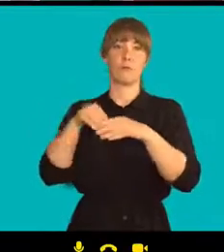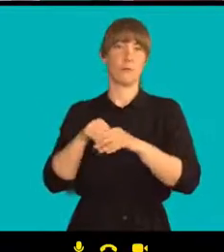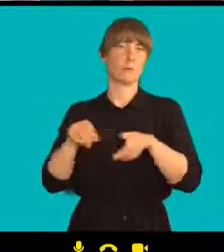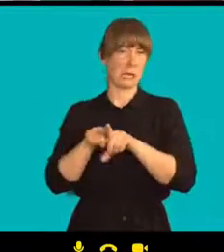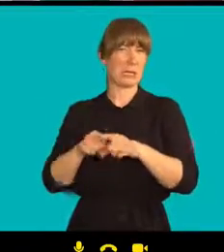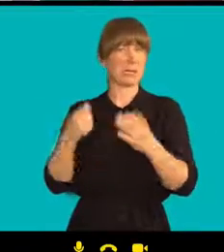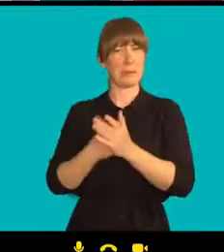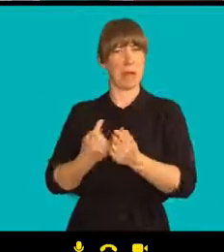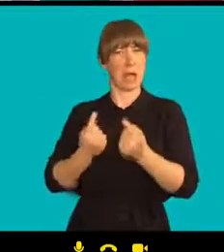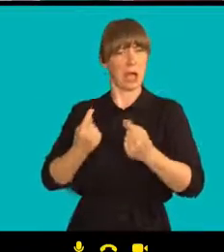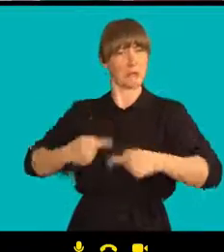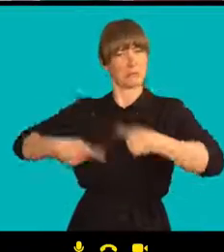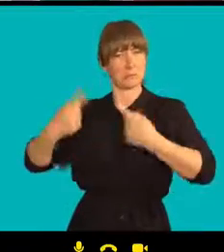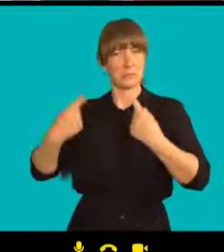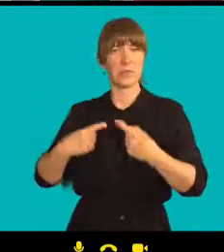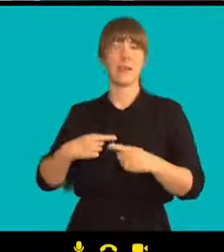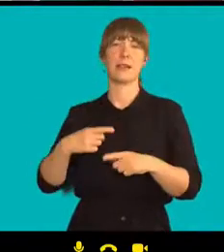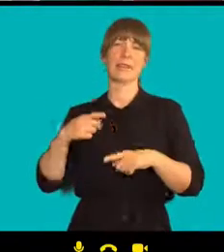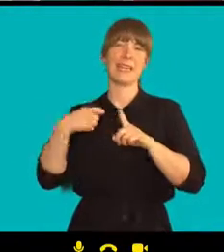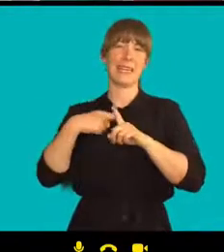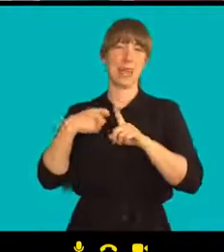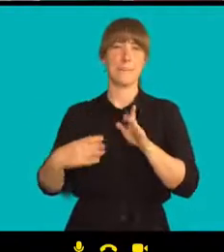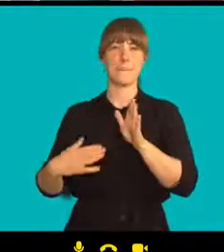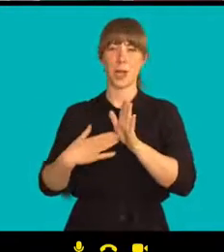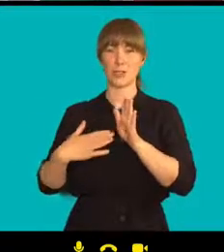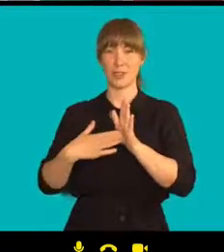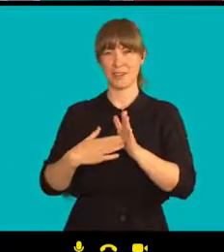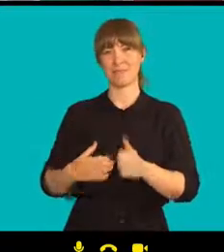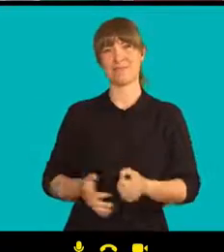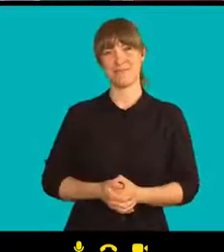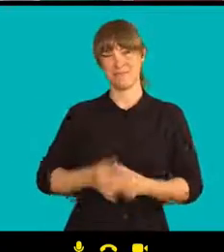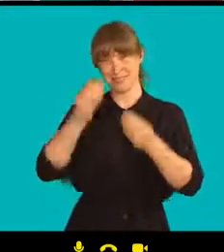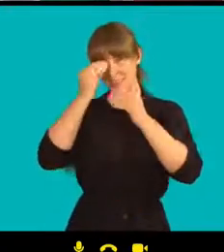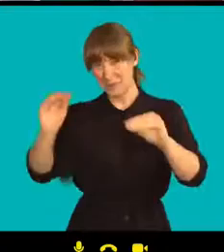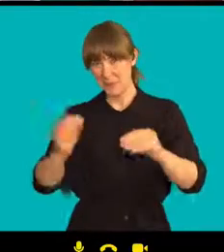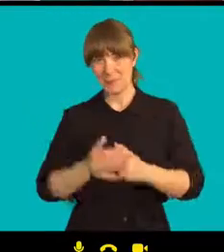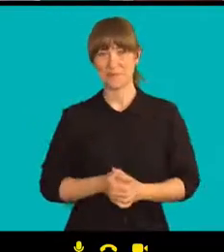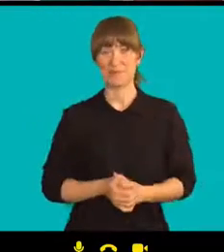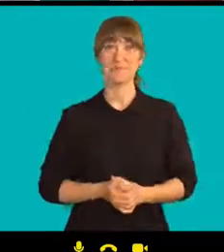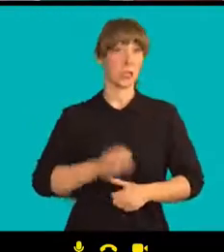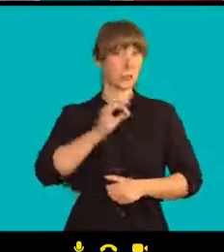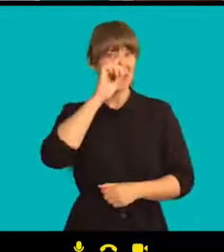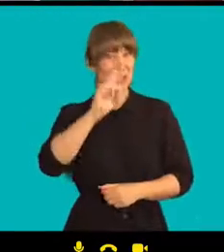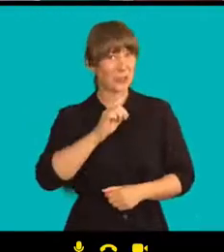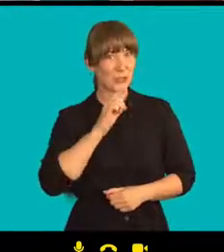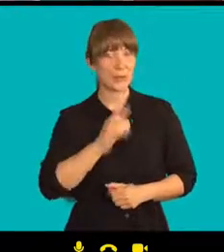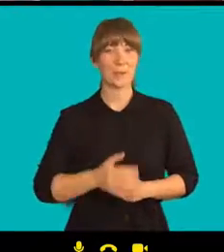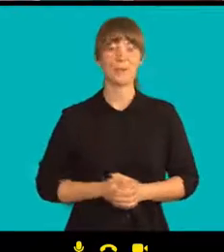Vítejte moc vás, zdravíme. Dobrý večer. Dobrý večer.